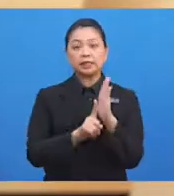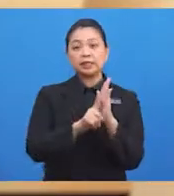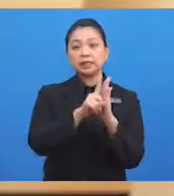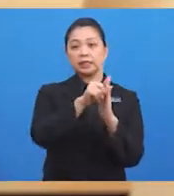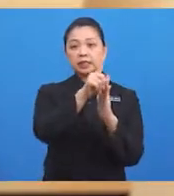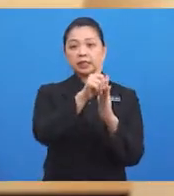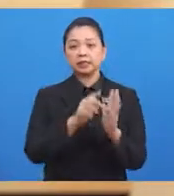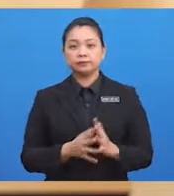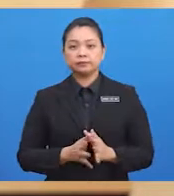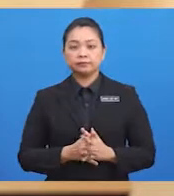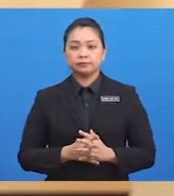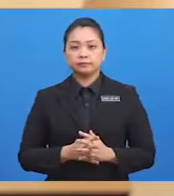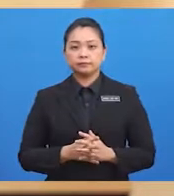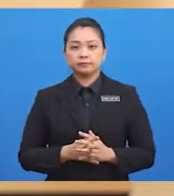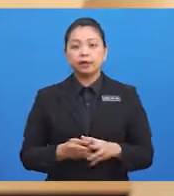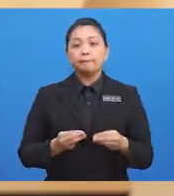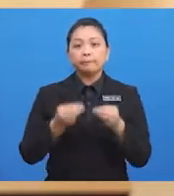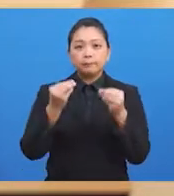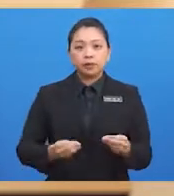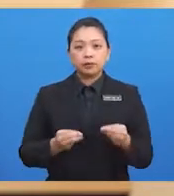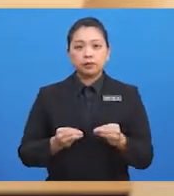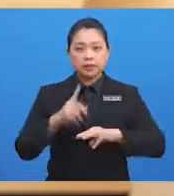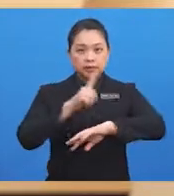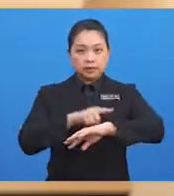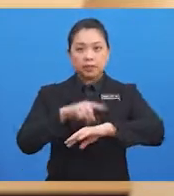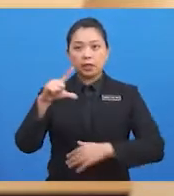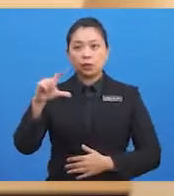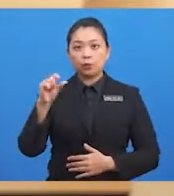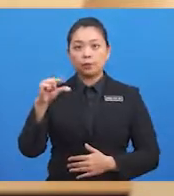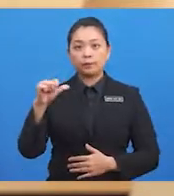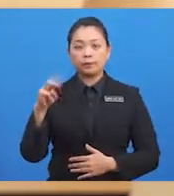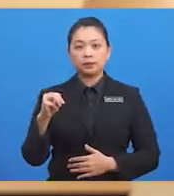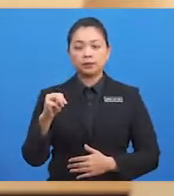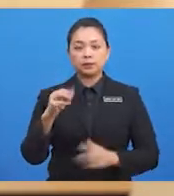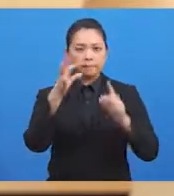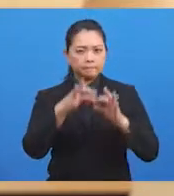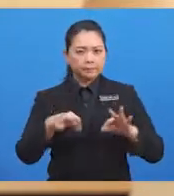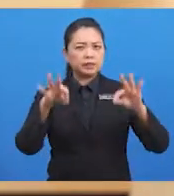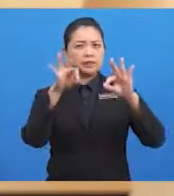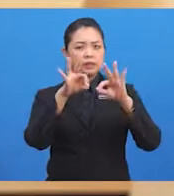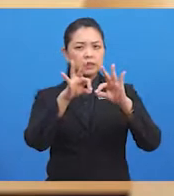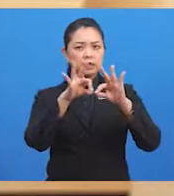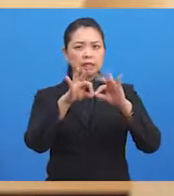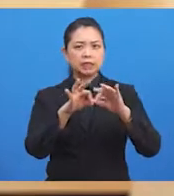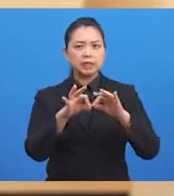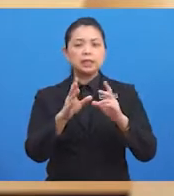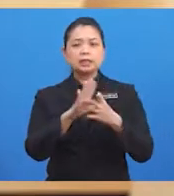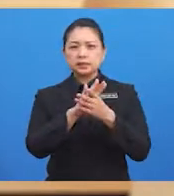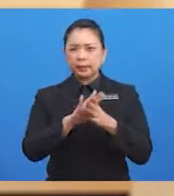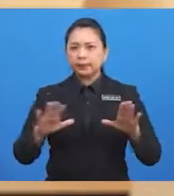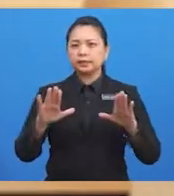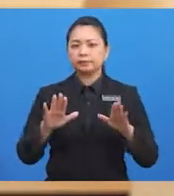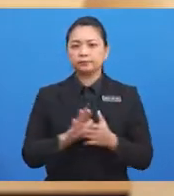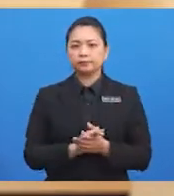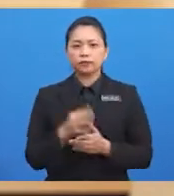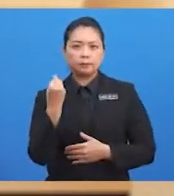Manusia Zaman Logam mula mementingkan aspek keselesaan dalam kehidupan mereka. Mereka bukan sahaja